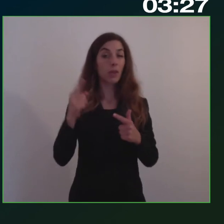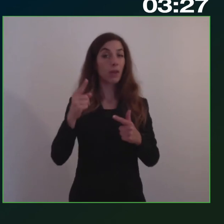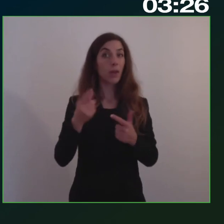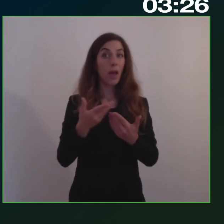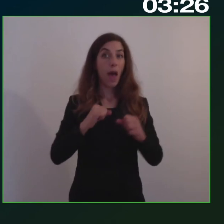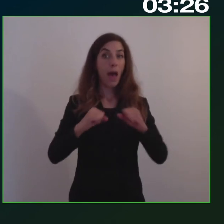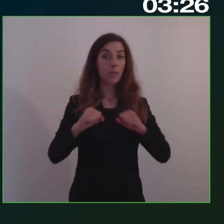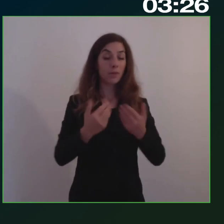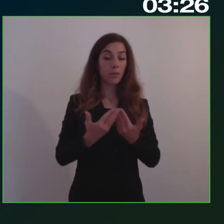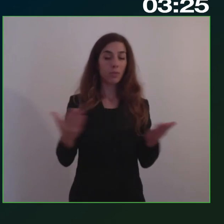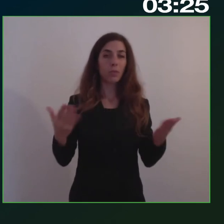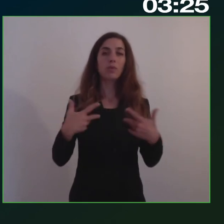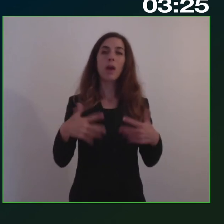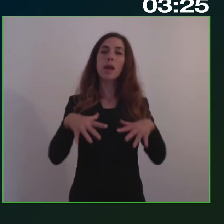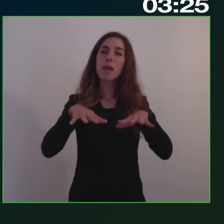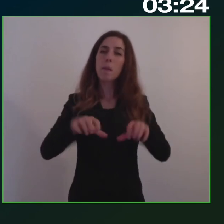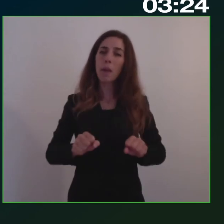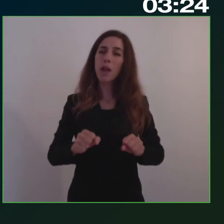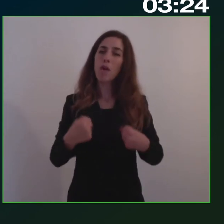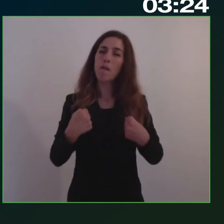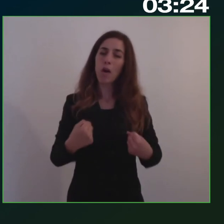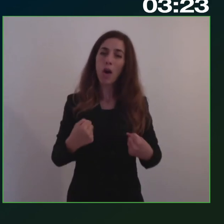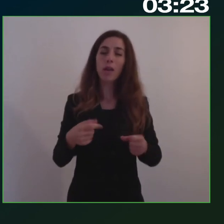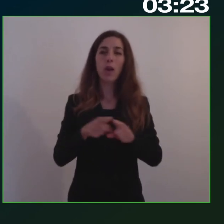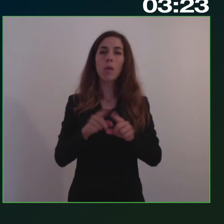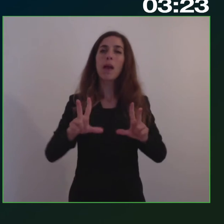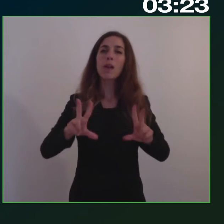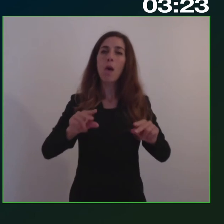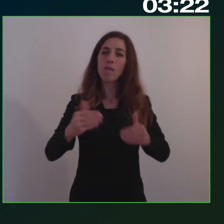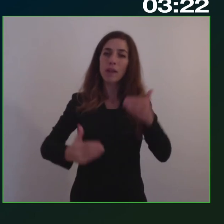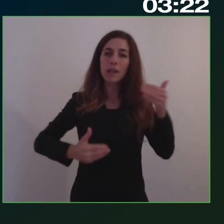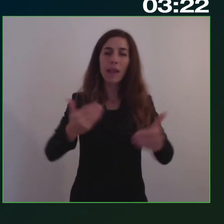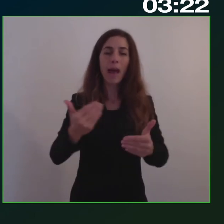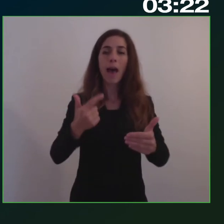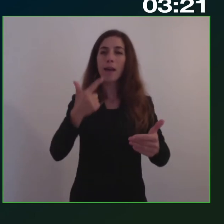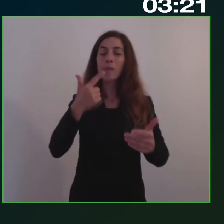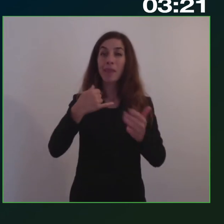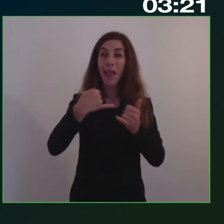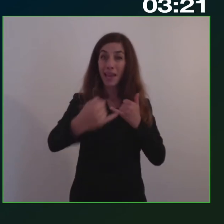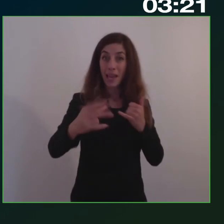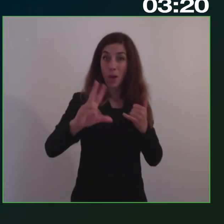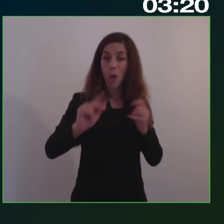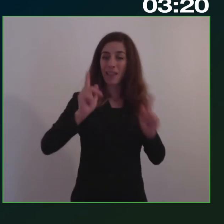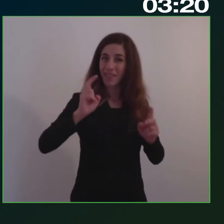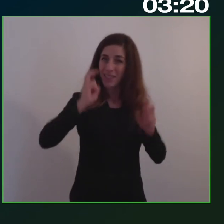innovazione, di adeguamento a questa nuova linea, è quella sulle procedure.